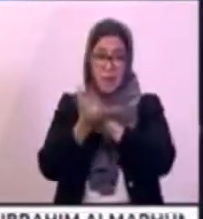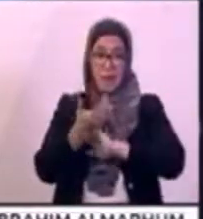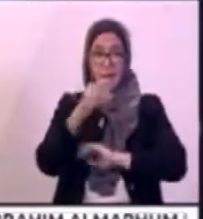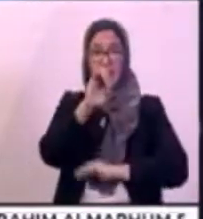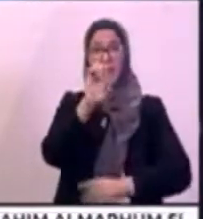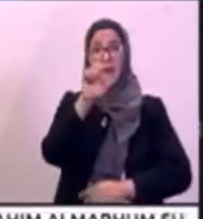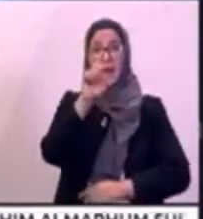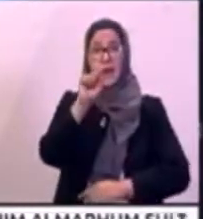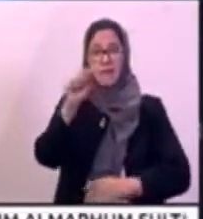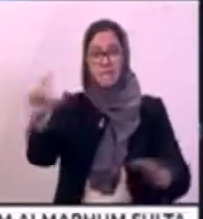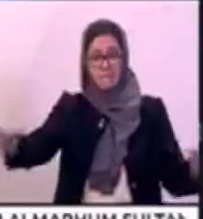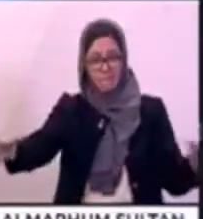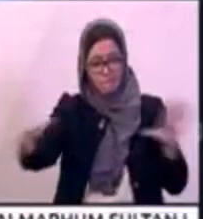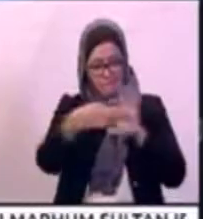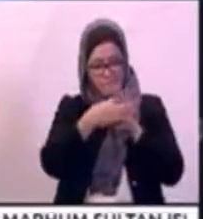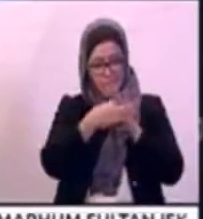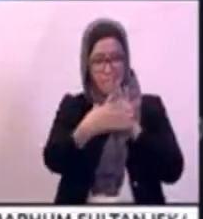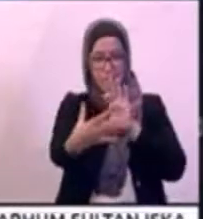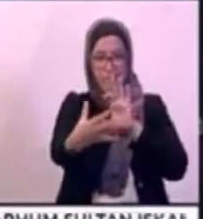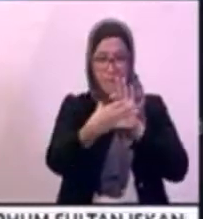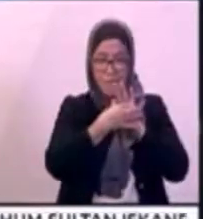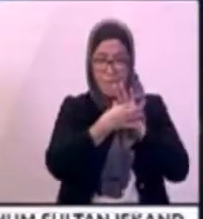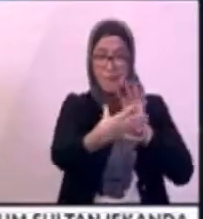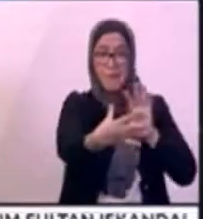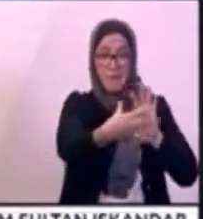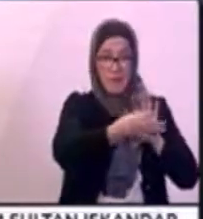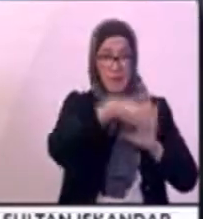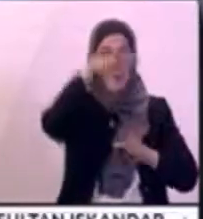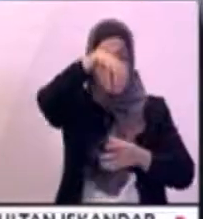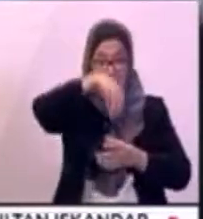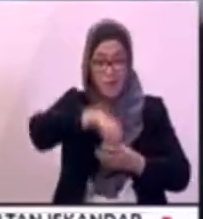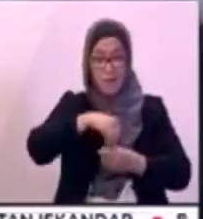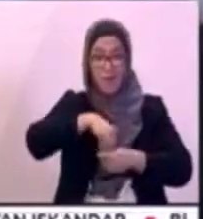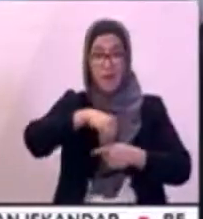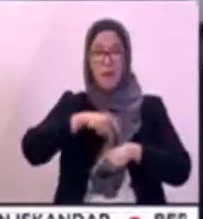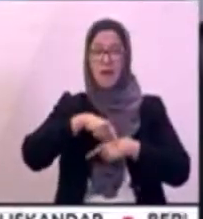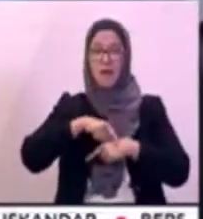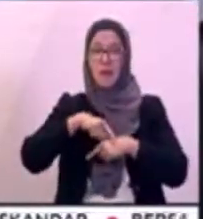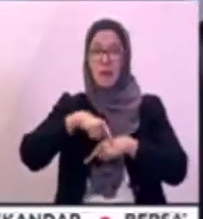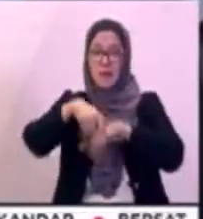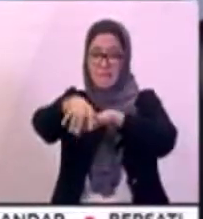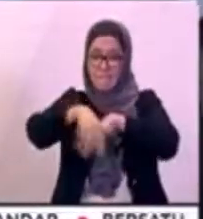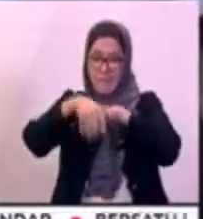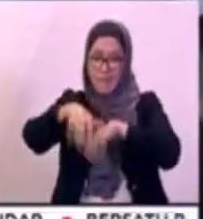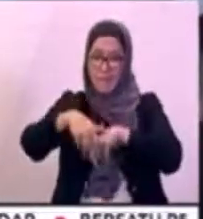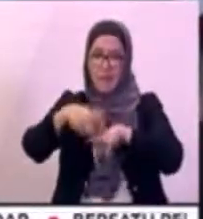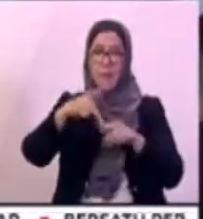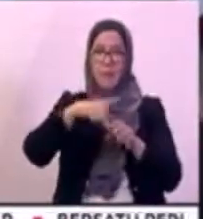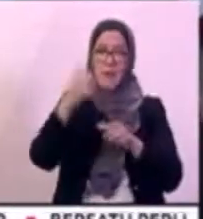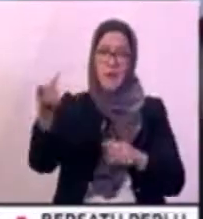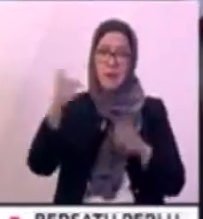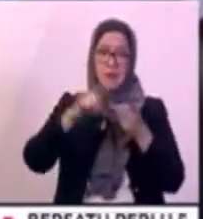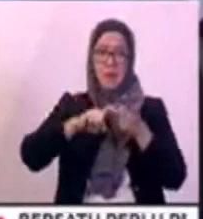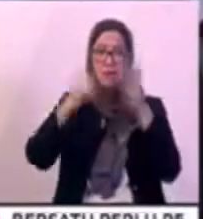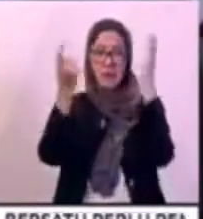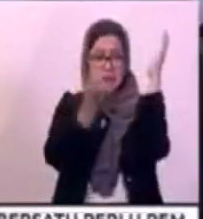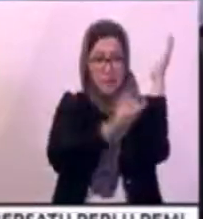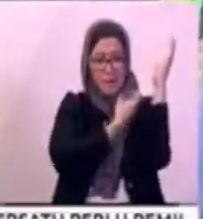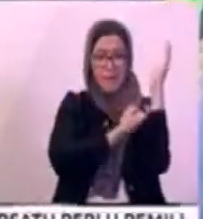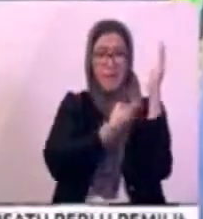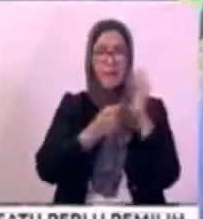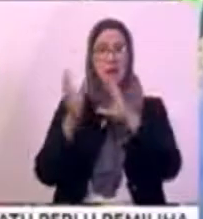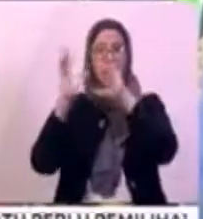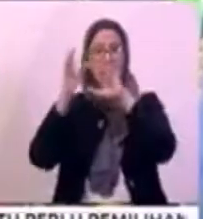Ini bukan termasuk padi, tanaman padi, getah dan kerapa sawit. Kita boleh buat macam itu.